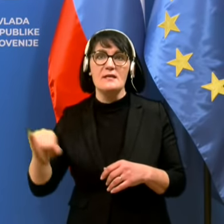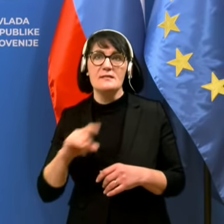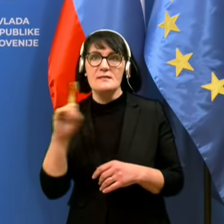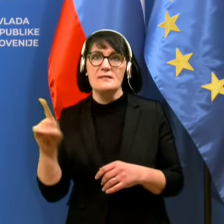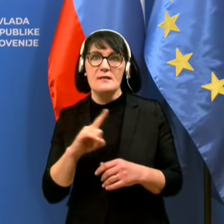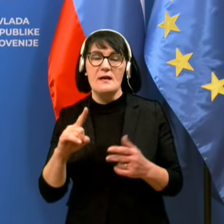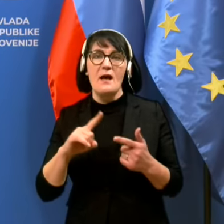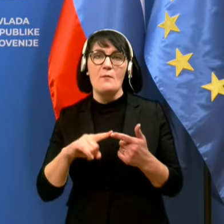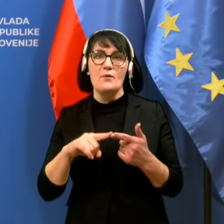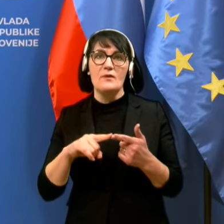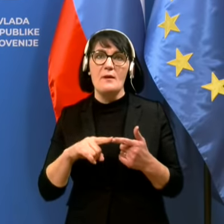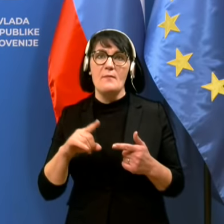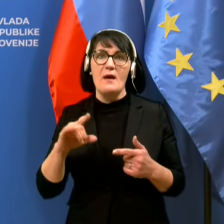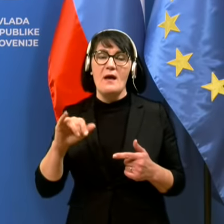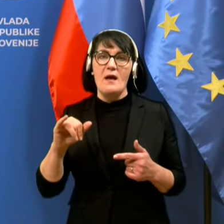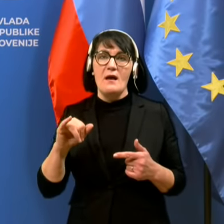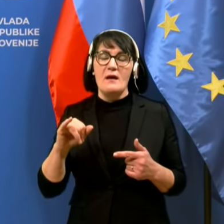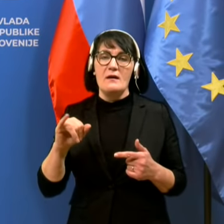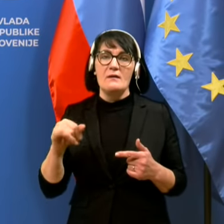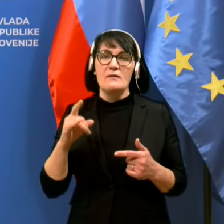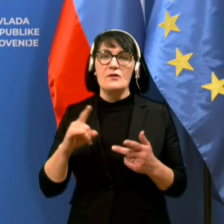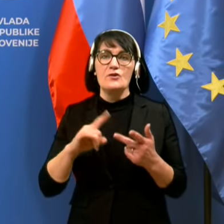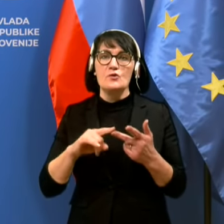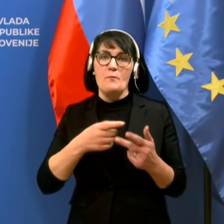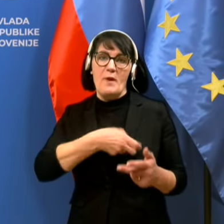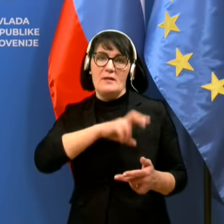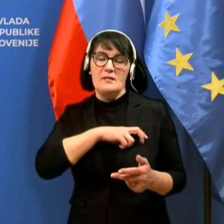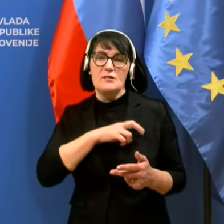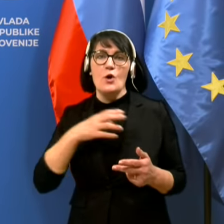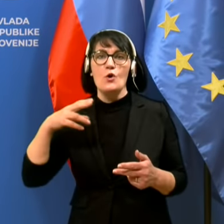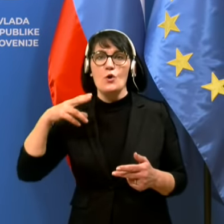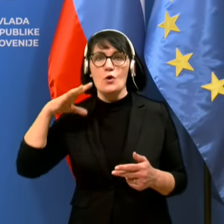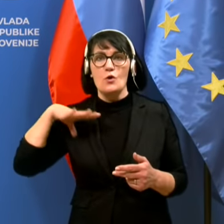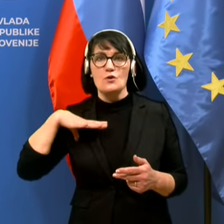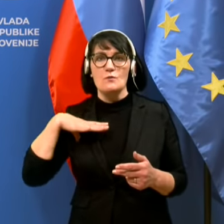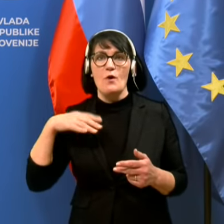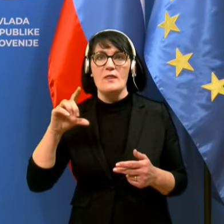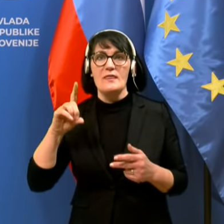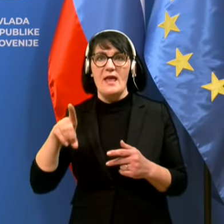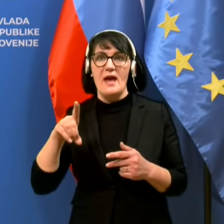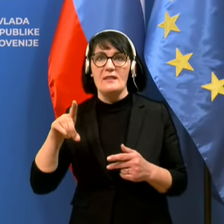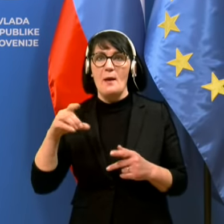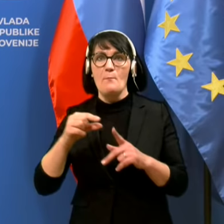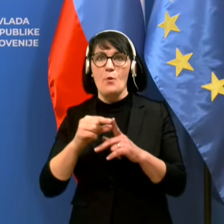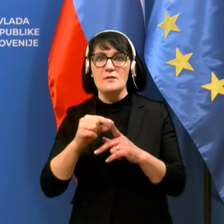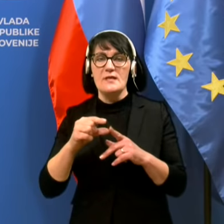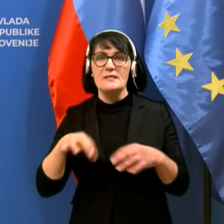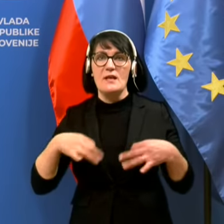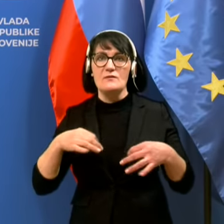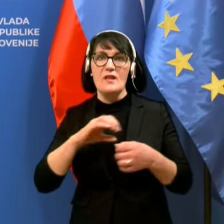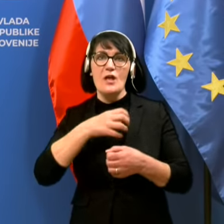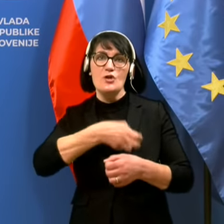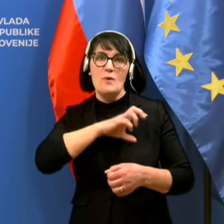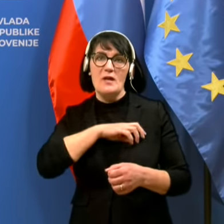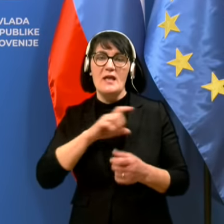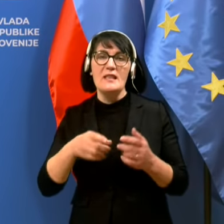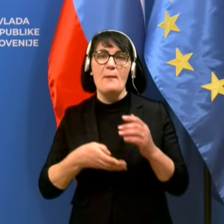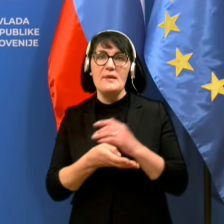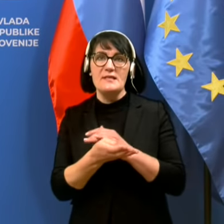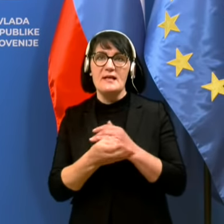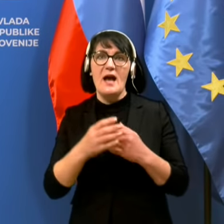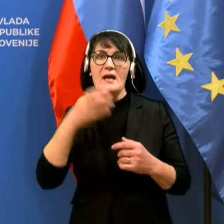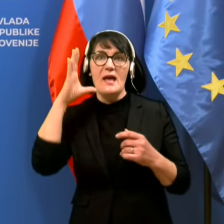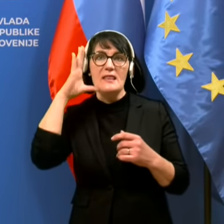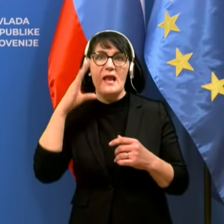službe na Ministrstvu za zunanje zadeve, inšpektorico gospode Ano Poca iz zdravstvenega inšpektorata in namestnika generalnega